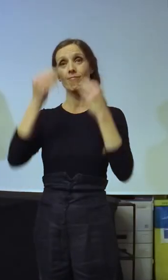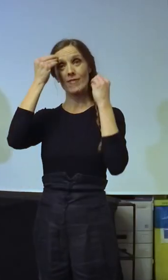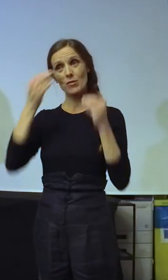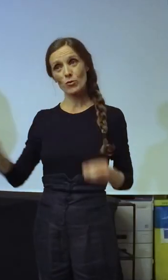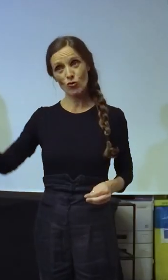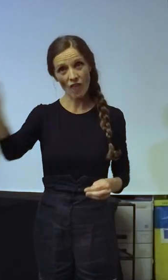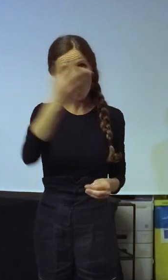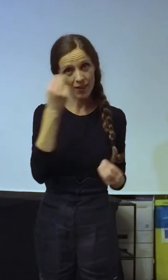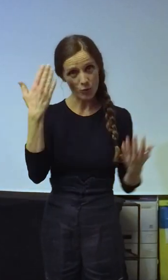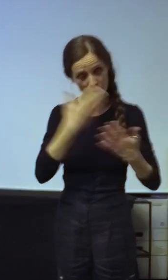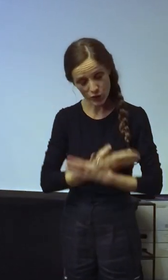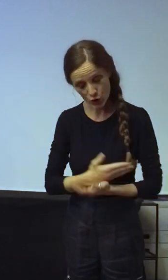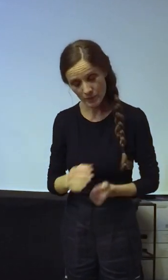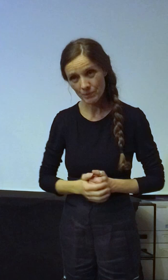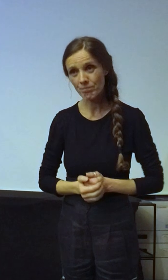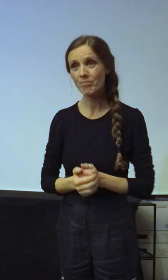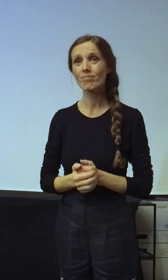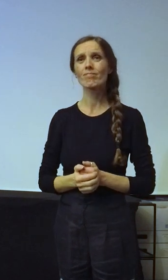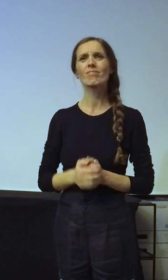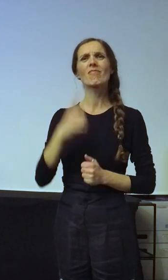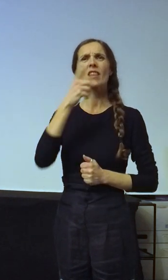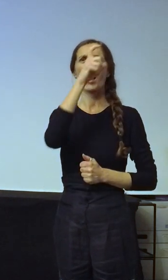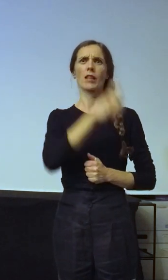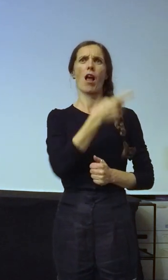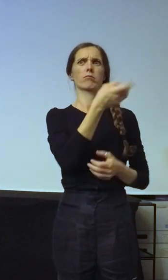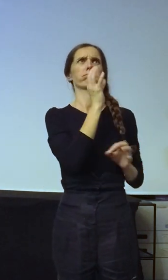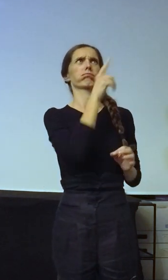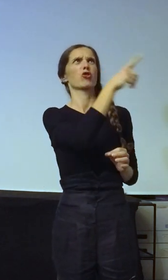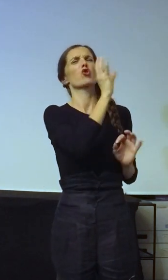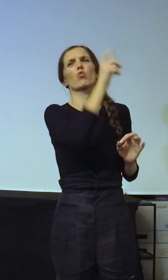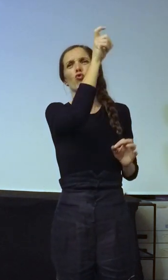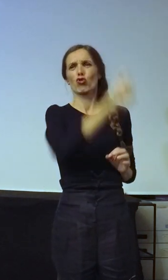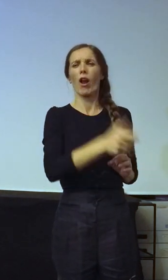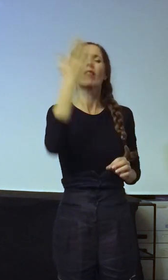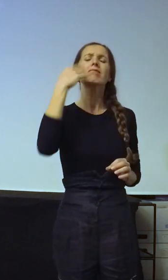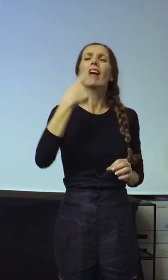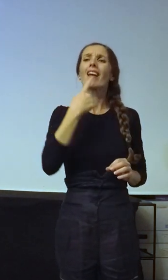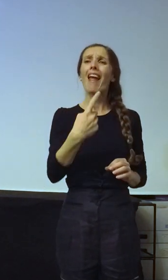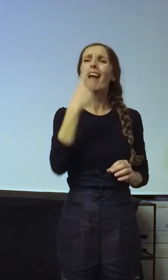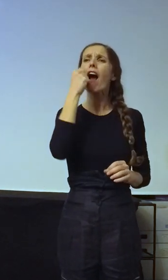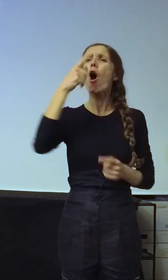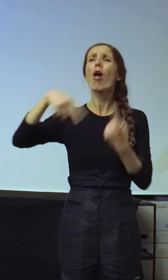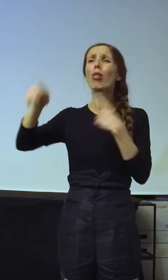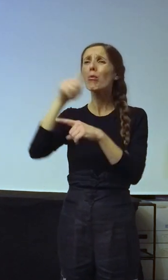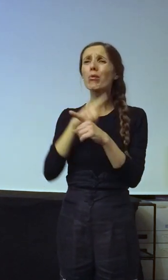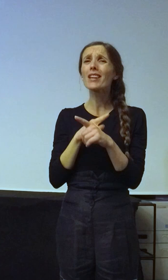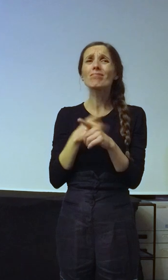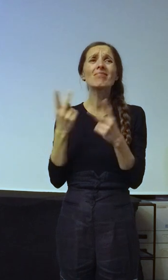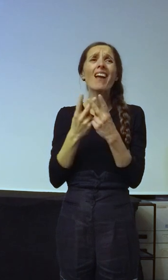Poštovanje, dobroveče. Jedan velikan struke je svojevremeno rekao da su ljudi